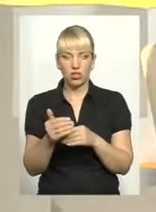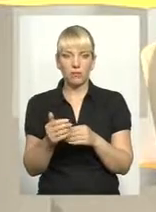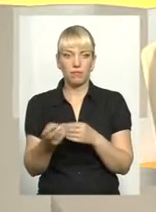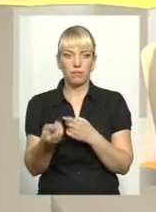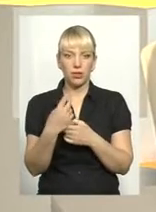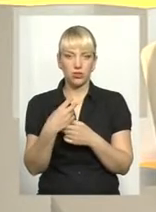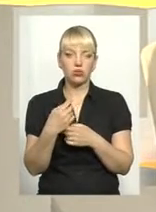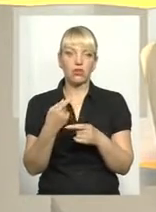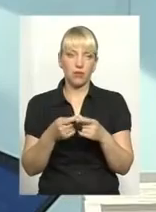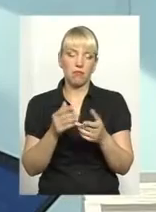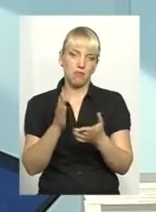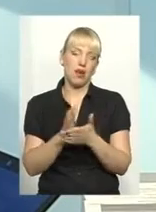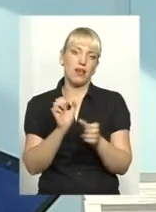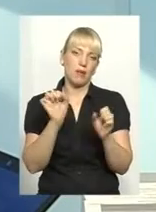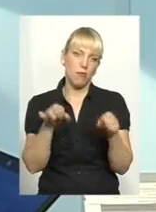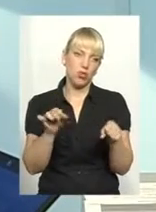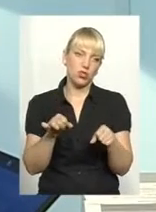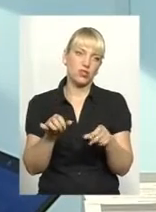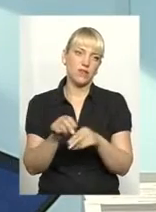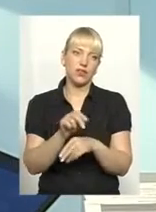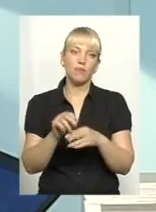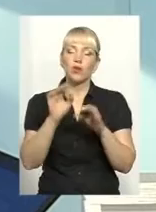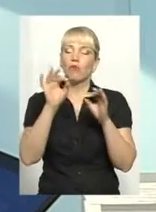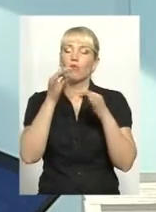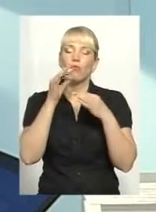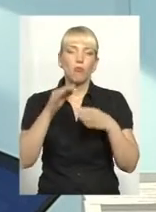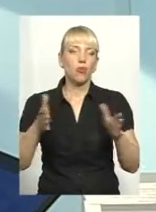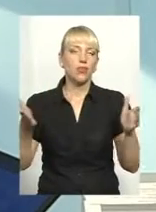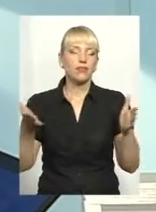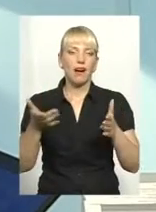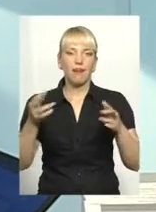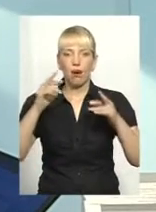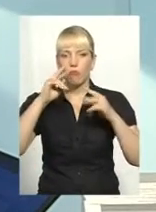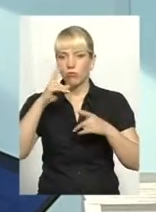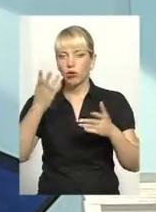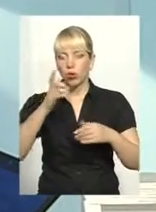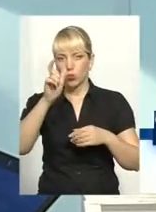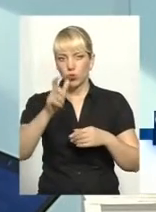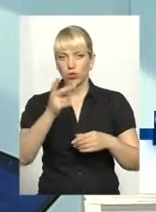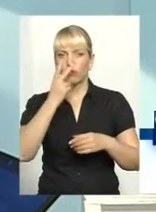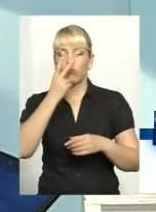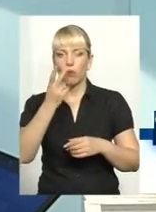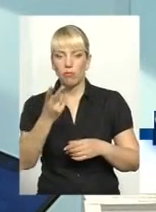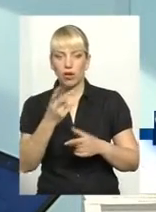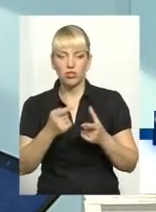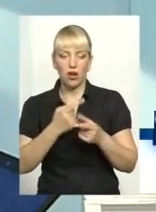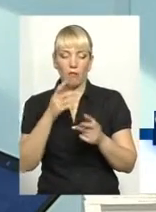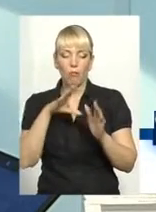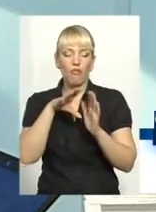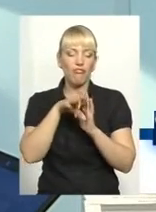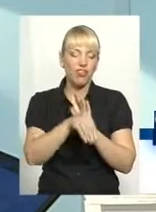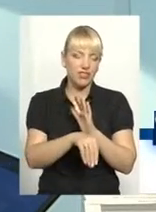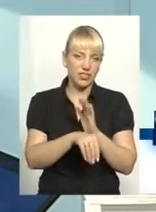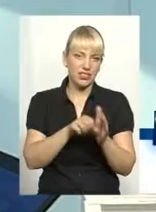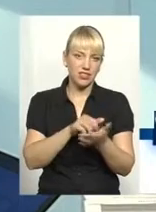казати. Так, так, це буде будь-яка помилка, яку він побачить, або вніс, завідомо, якби, ну,